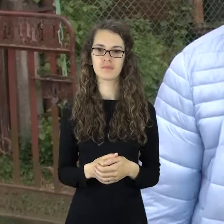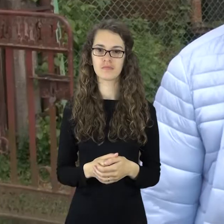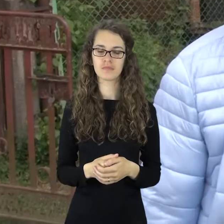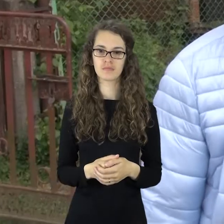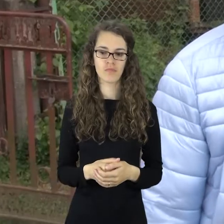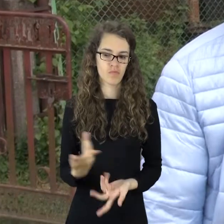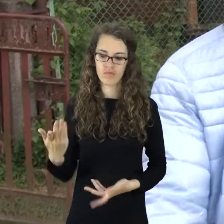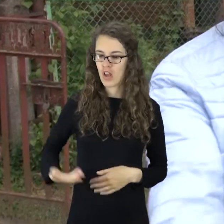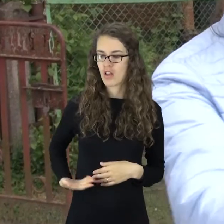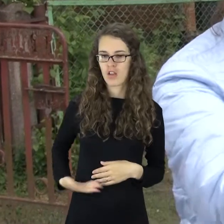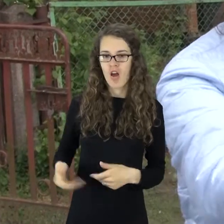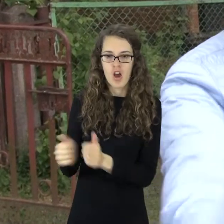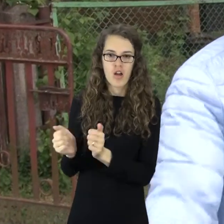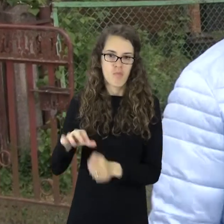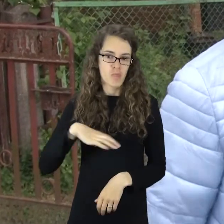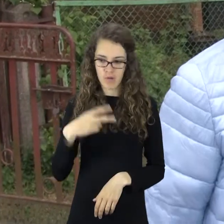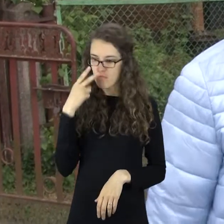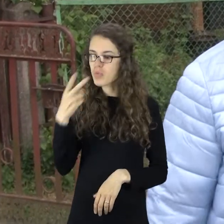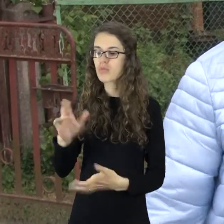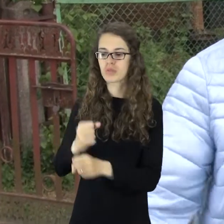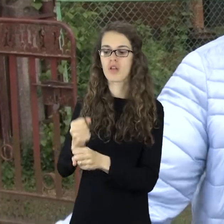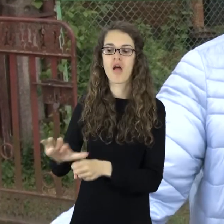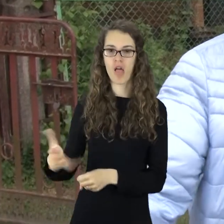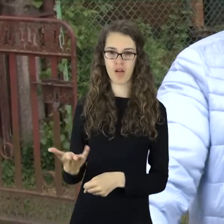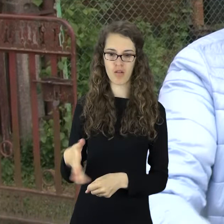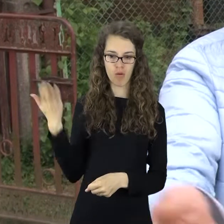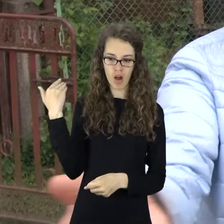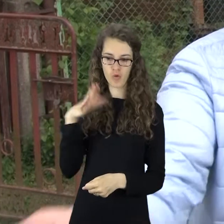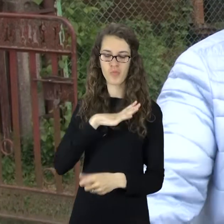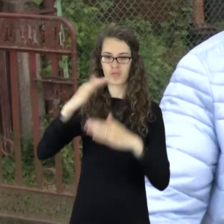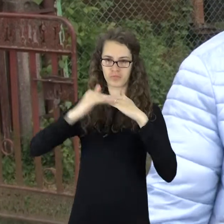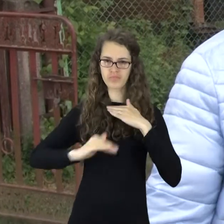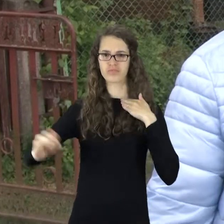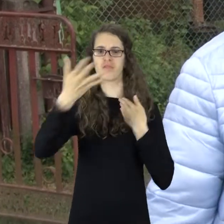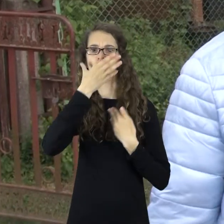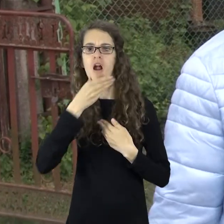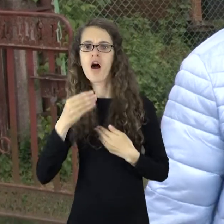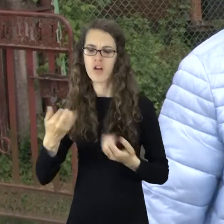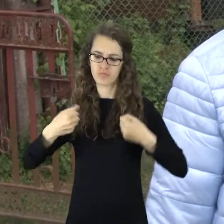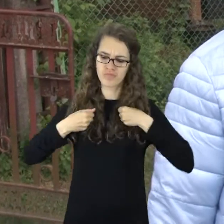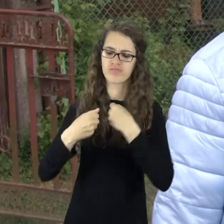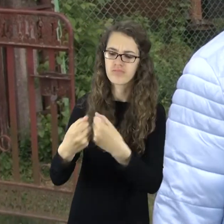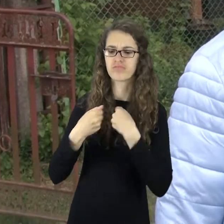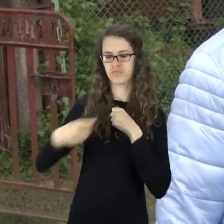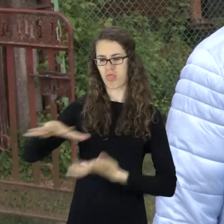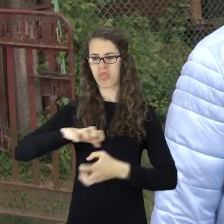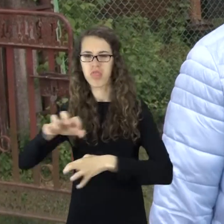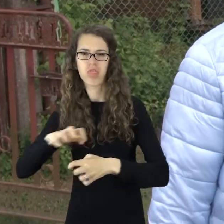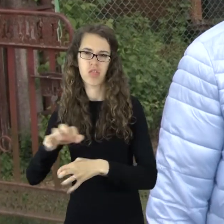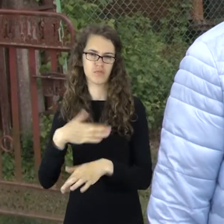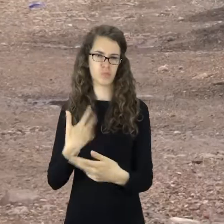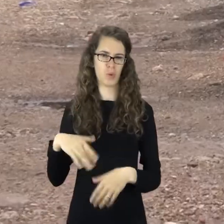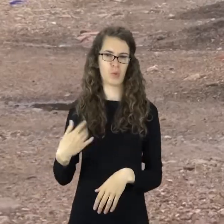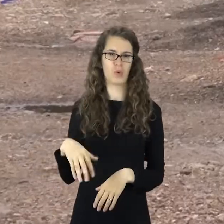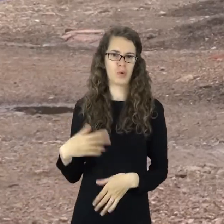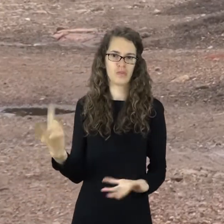Neįmanoma, nu, žiūrėkit, ką padanė. Asfaltuota buvo gražų išvažinėjai, išbuvo čia nekam nieks neįdomo. Tai taip,